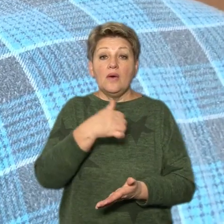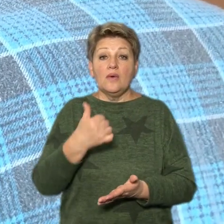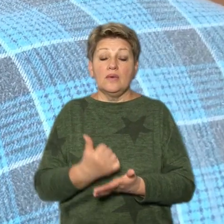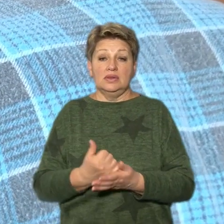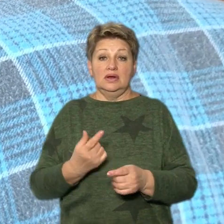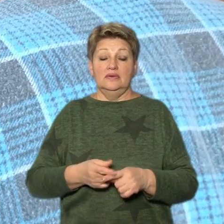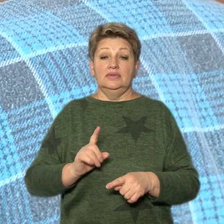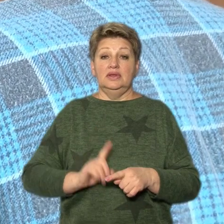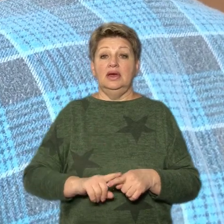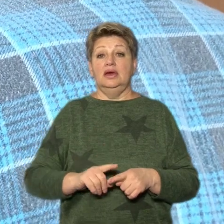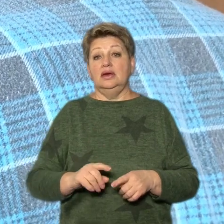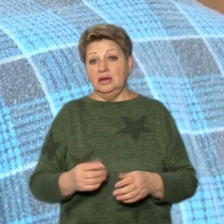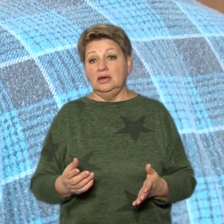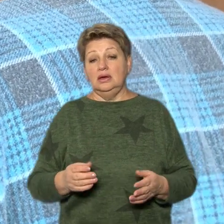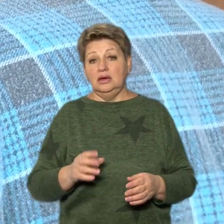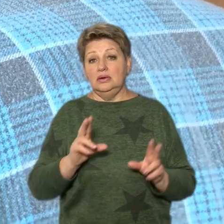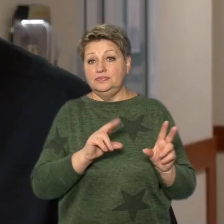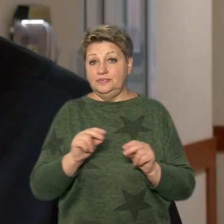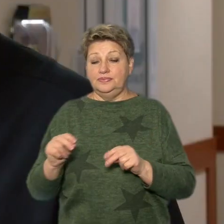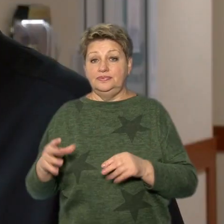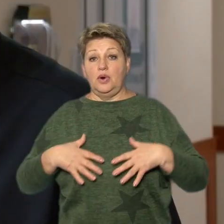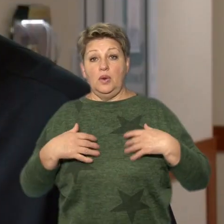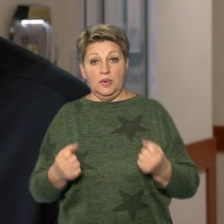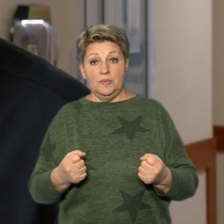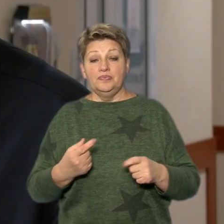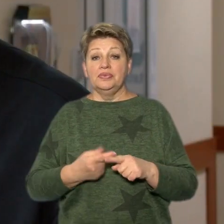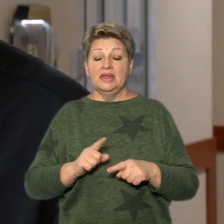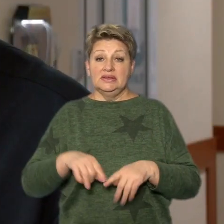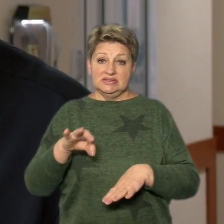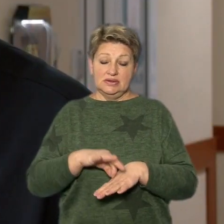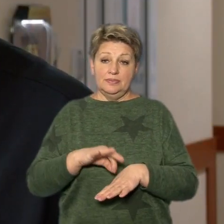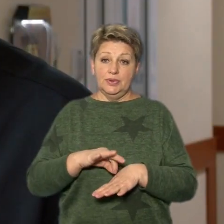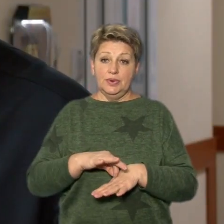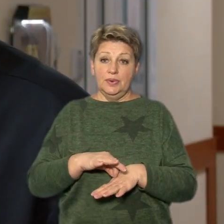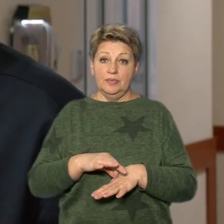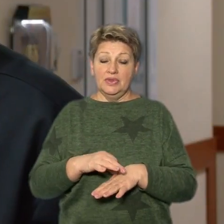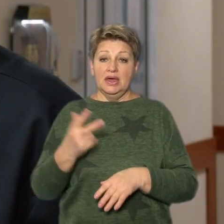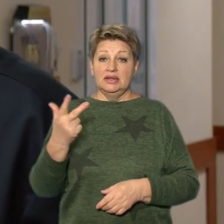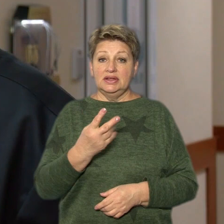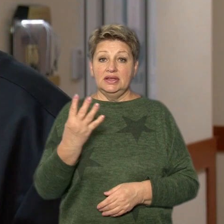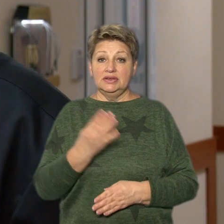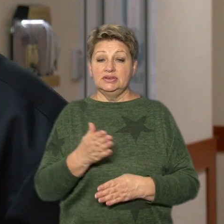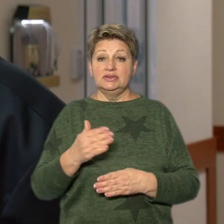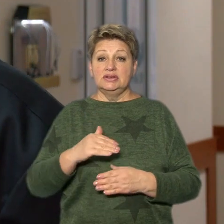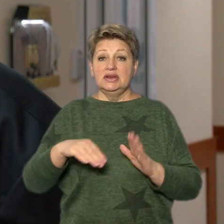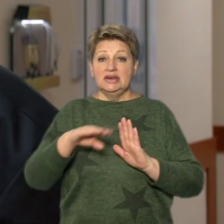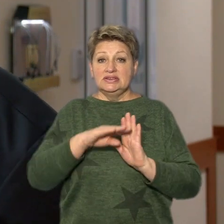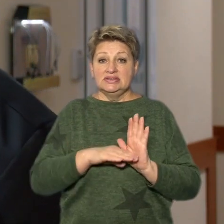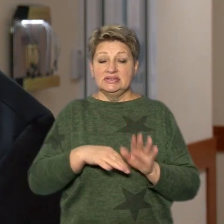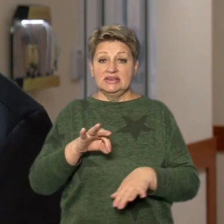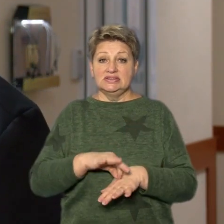одужання, говорить лікар Роман Петрович. Ця патологія в третій, четвертій стадії захворювання